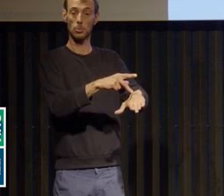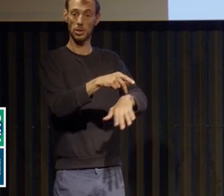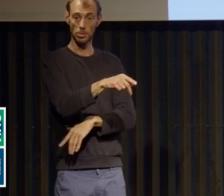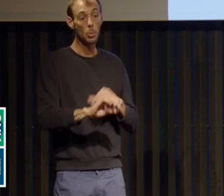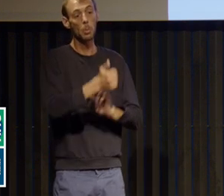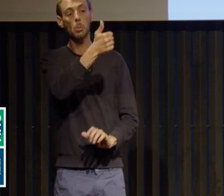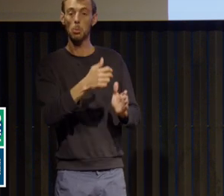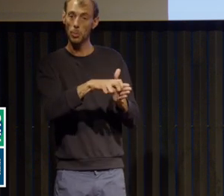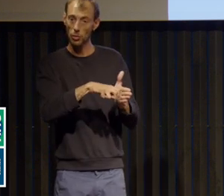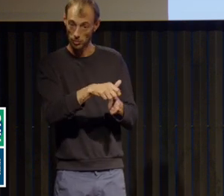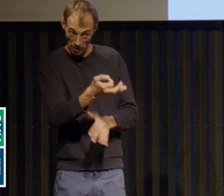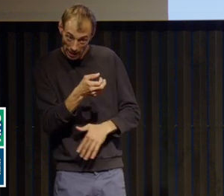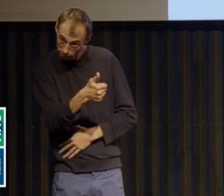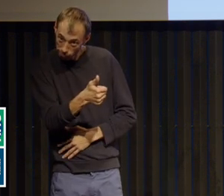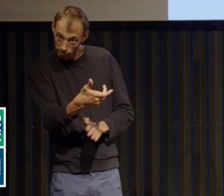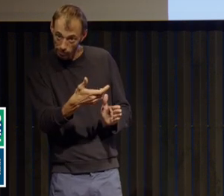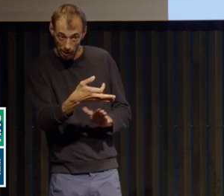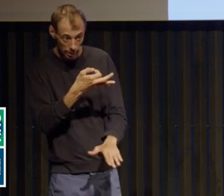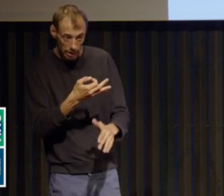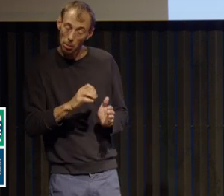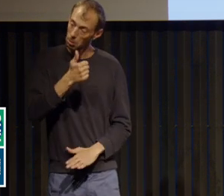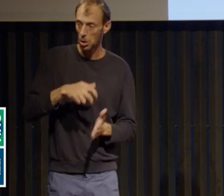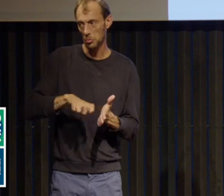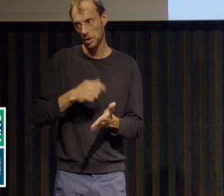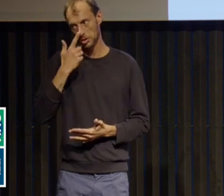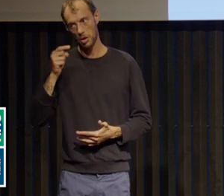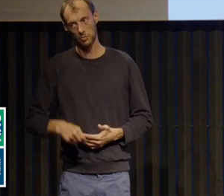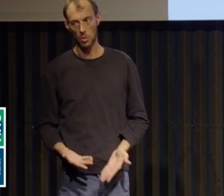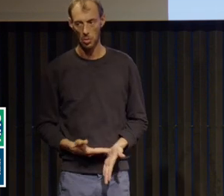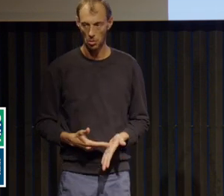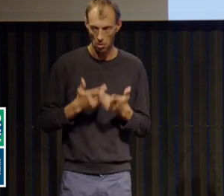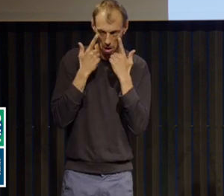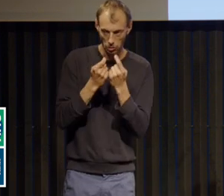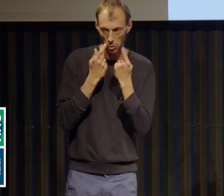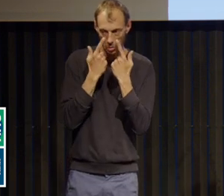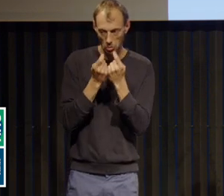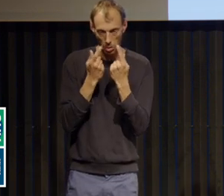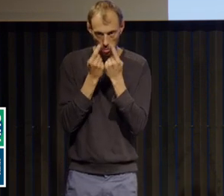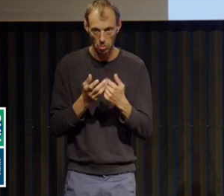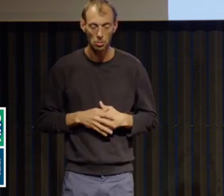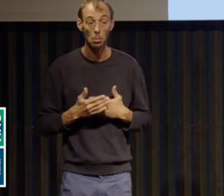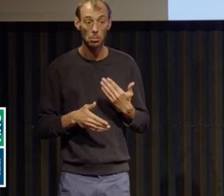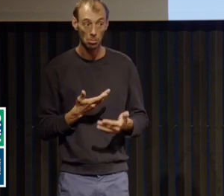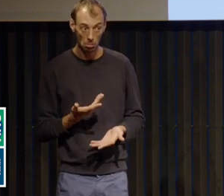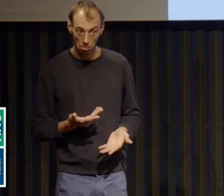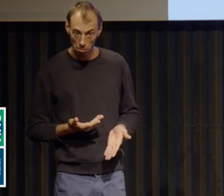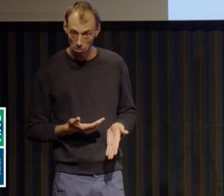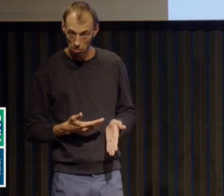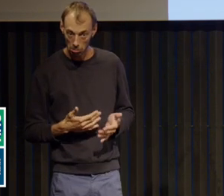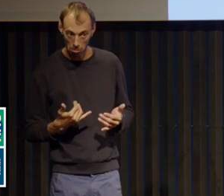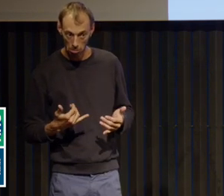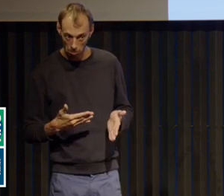Alors, évidemment, elles n'ont pas forcément commencé la maladie à ce moment-là, mais c'est resté, c'est resté, et un petit peu plus tard,